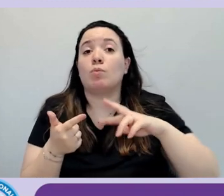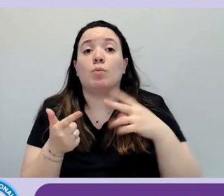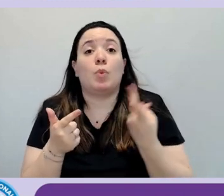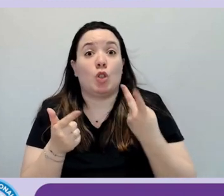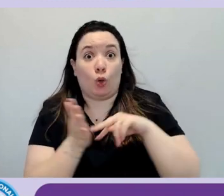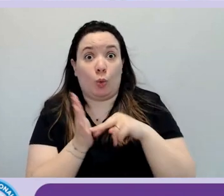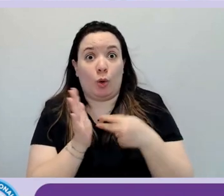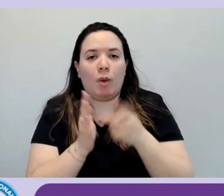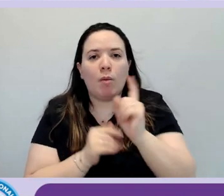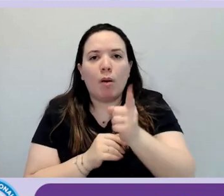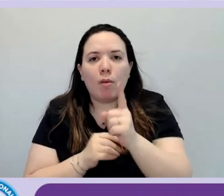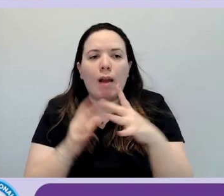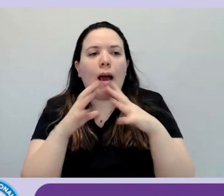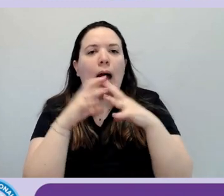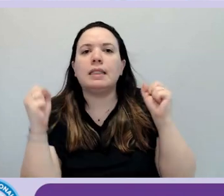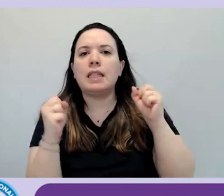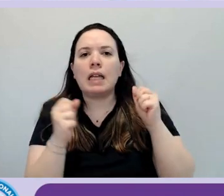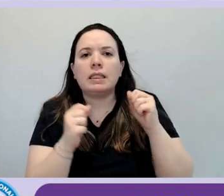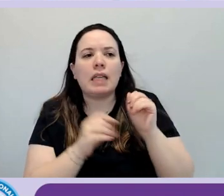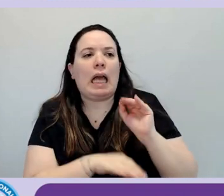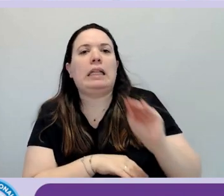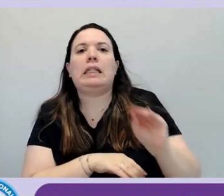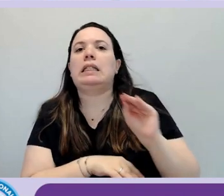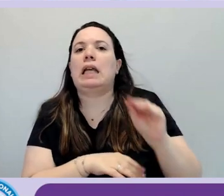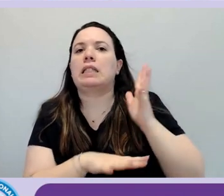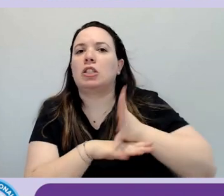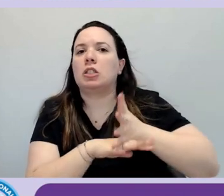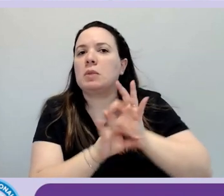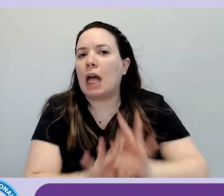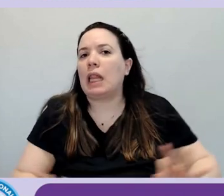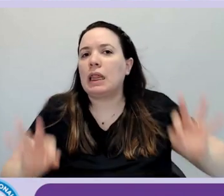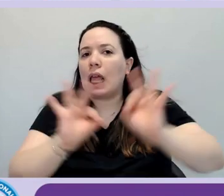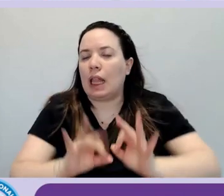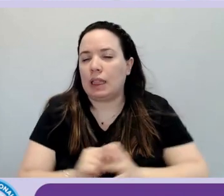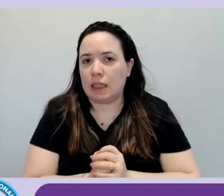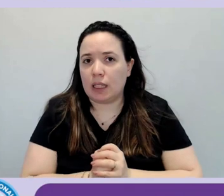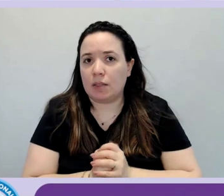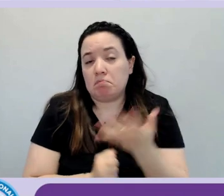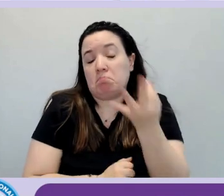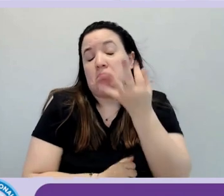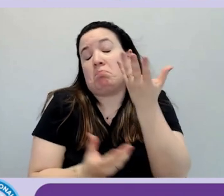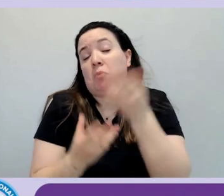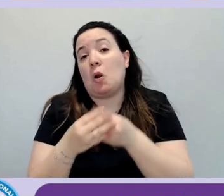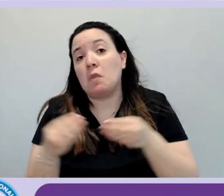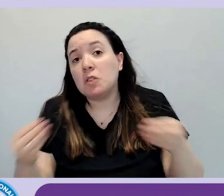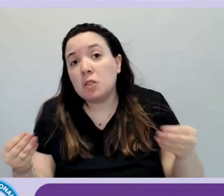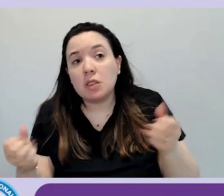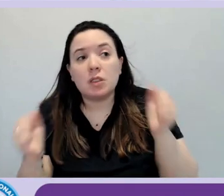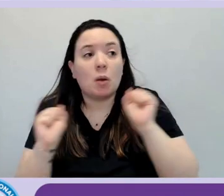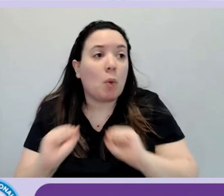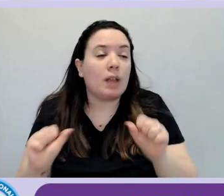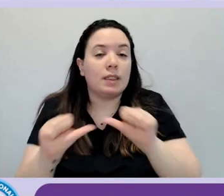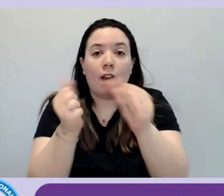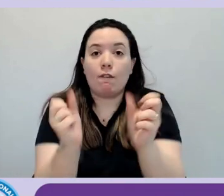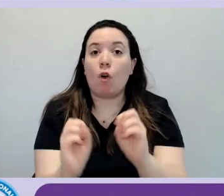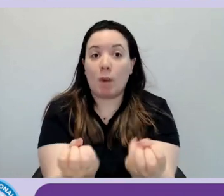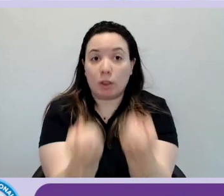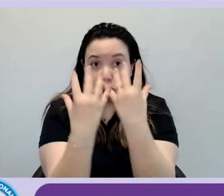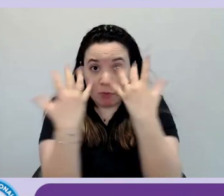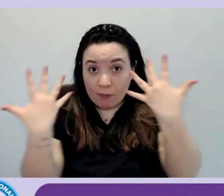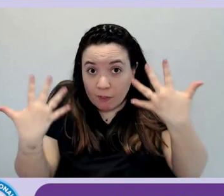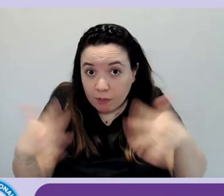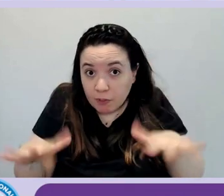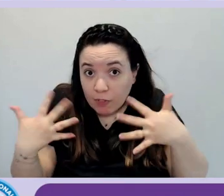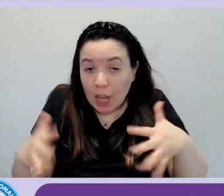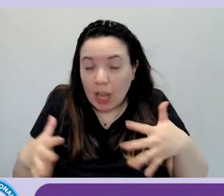e quindi i professionisti magari autoformati, magari hanno fatto anche corsi di formazione professionale, ma